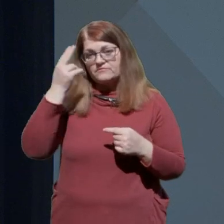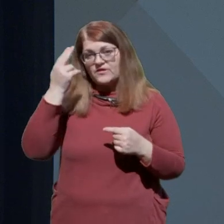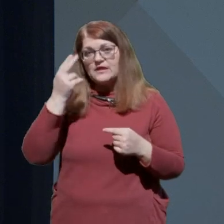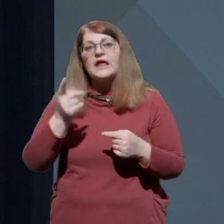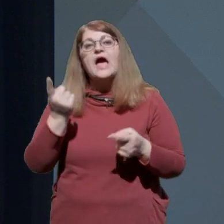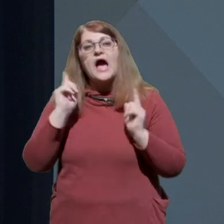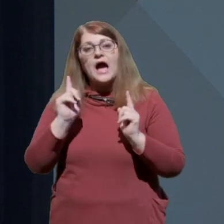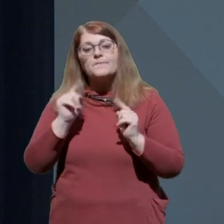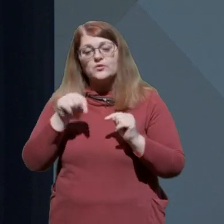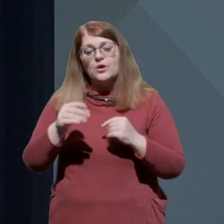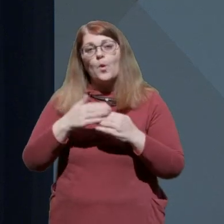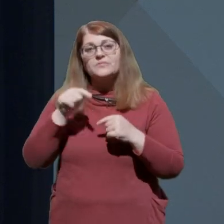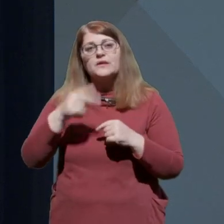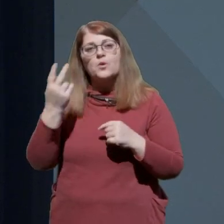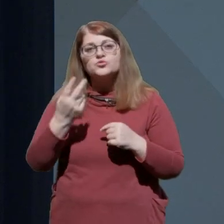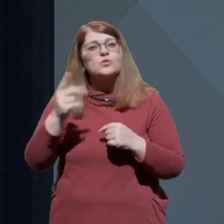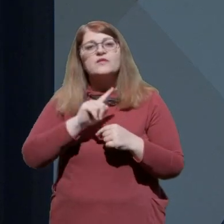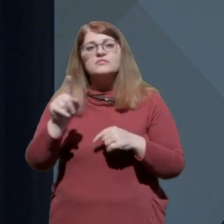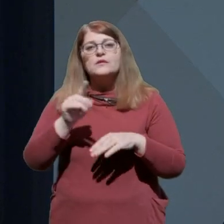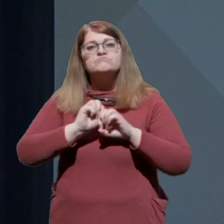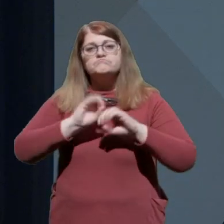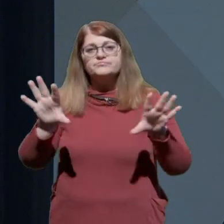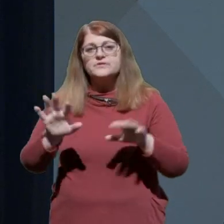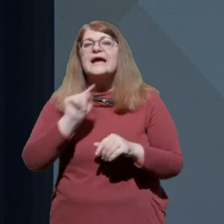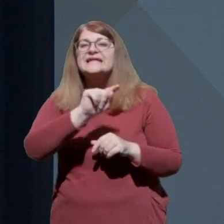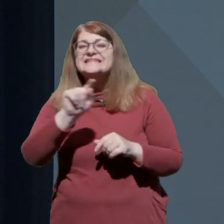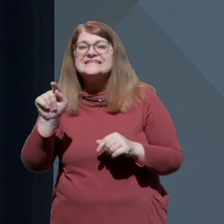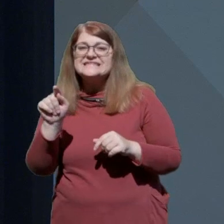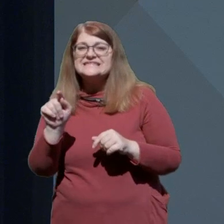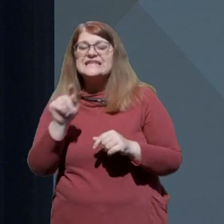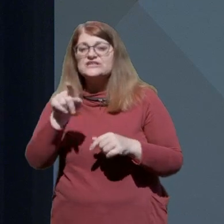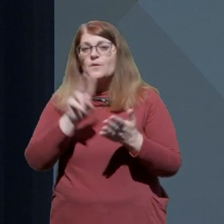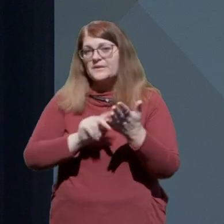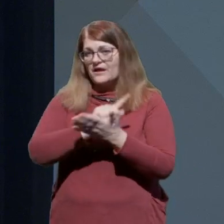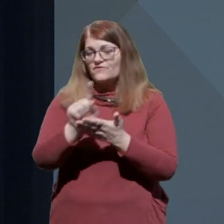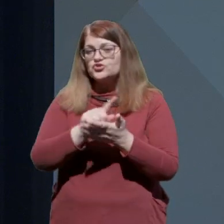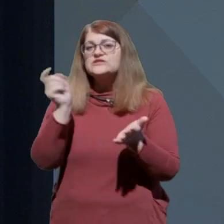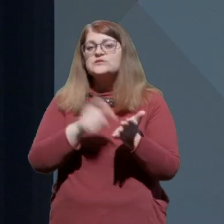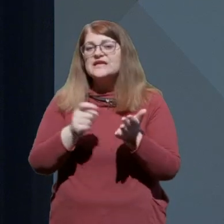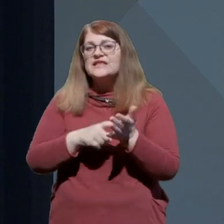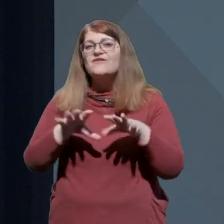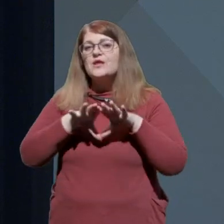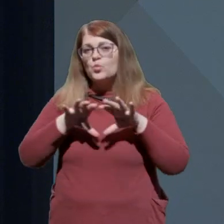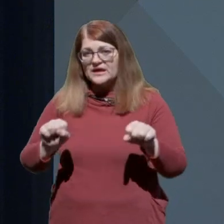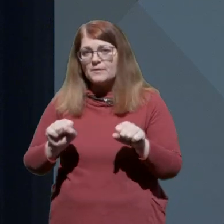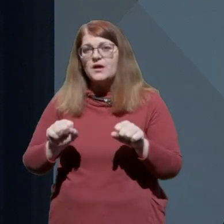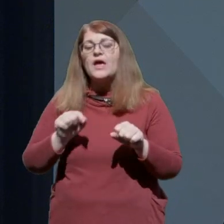o tem v Sloveniji ni poročalo. Tiste, ki so pravočasno zahtevali ukrepe, se je obtoževalo, da